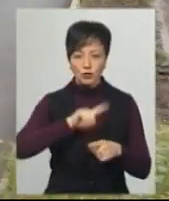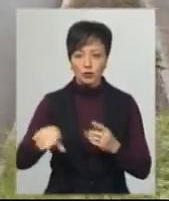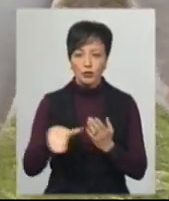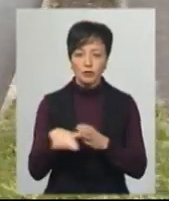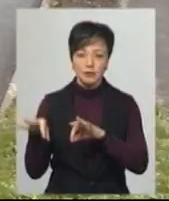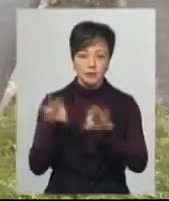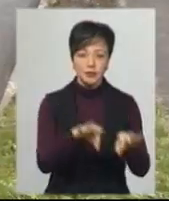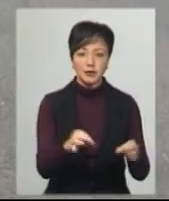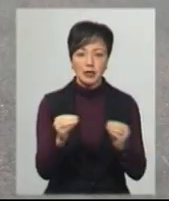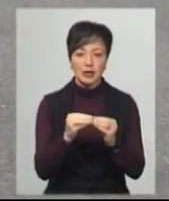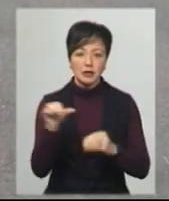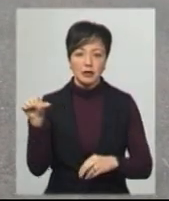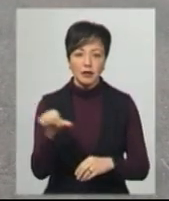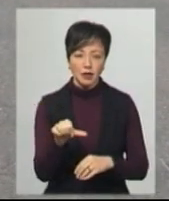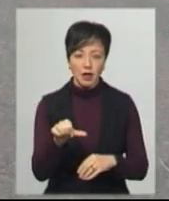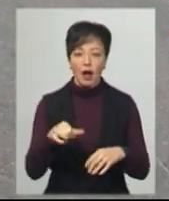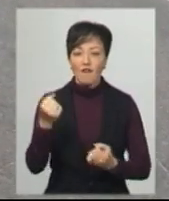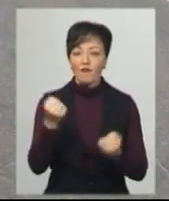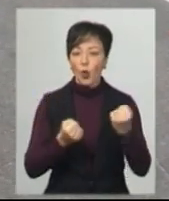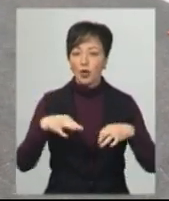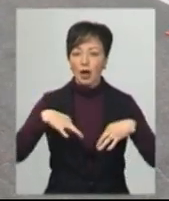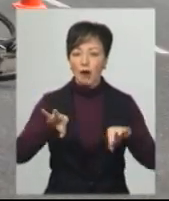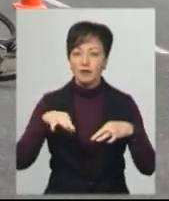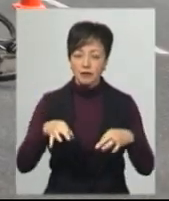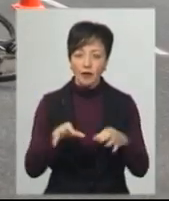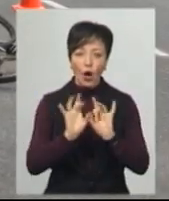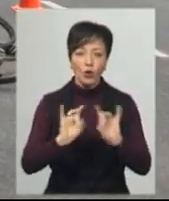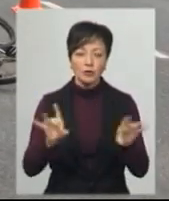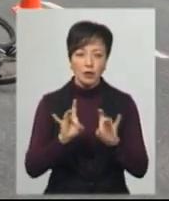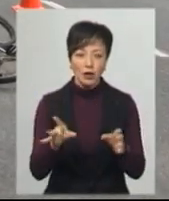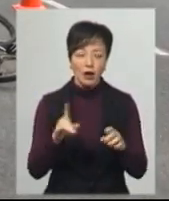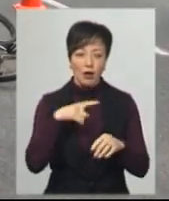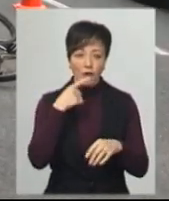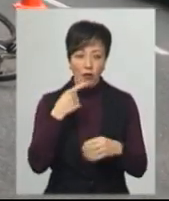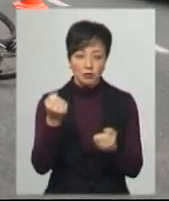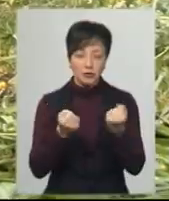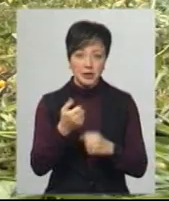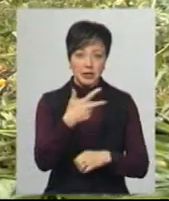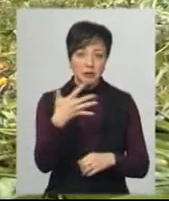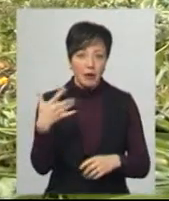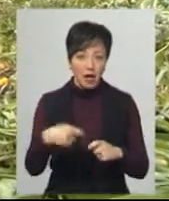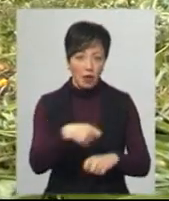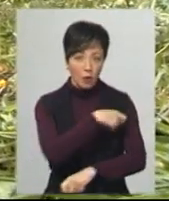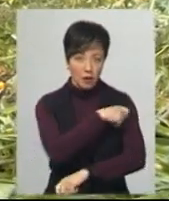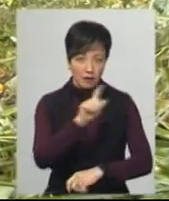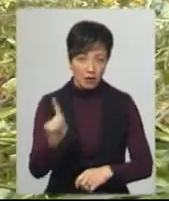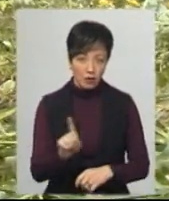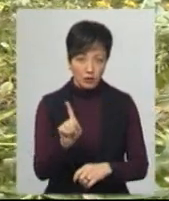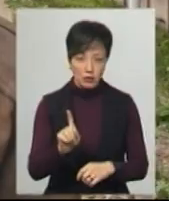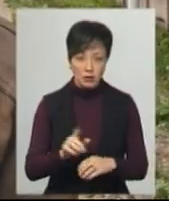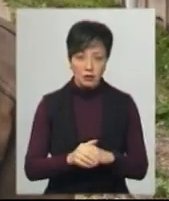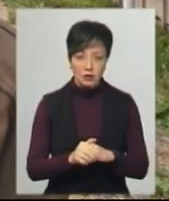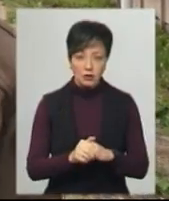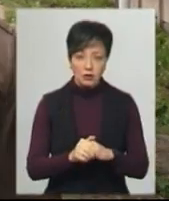приїхала за 10 хвилин. У діявтівки, яка потрапила в аварію, розповідає, їхав зі швидкістю 35 кілометрів на годину. Діхав, вона